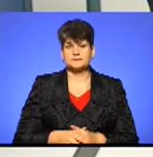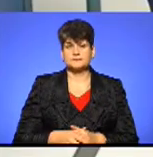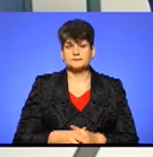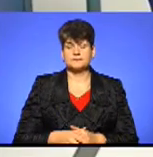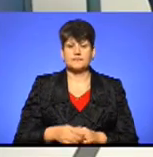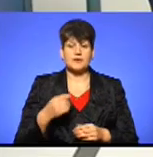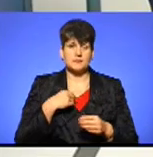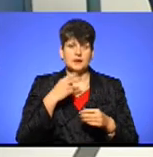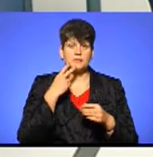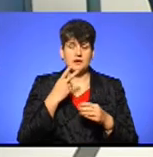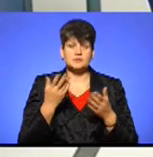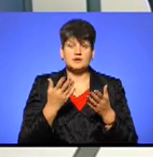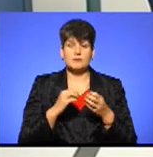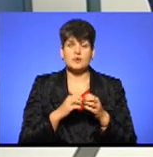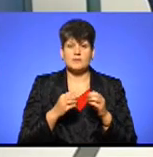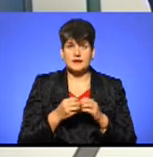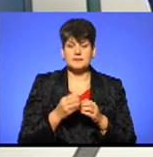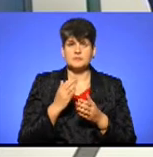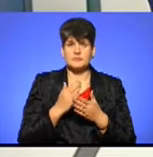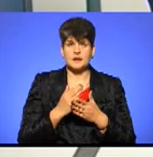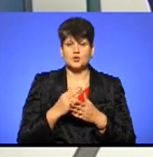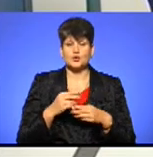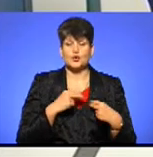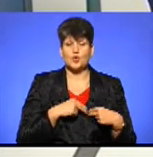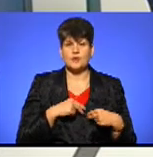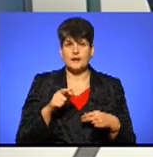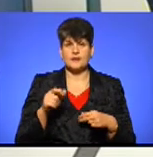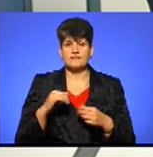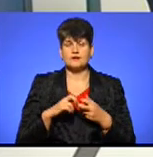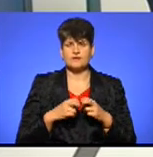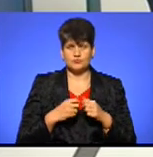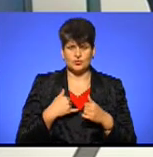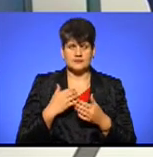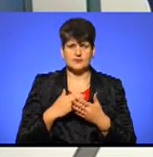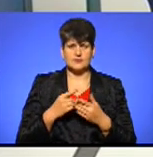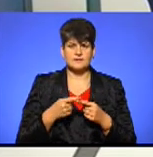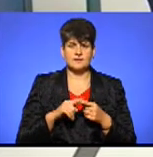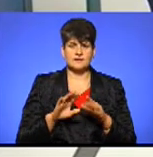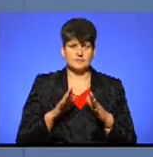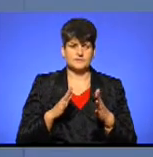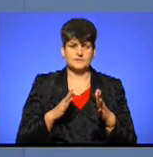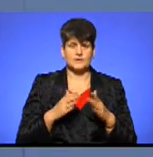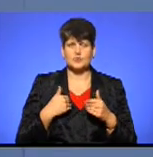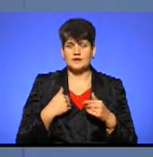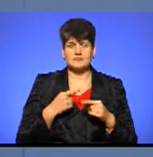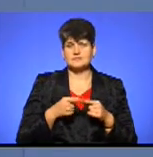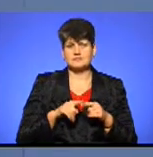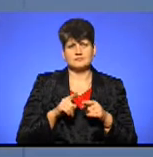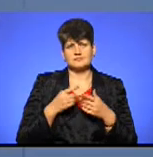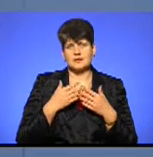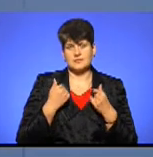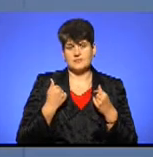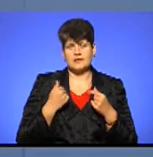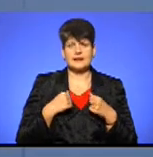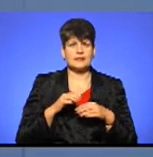Ми бачимо, з якими проблемами стикнулися, колега з Іваном Франківська. Чи є в нас такі прецеденти? В нас прецедентів таких немає і, в